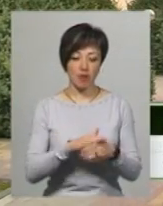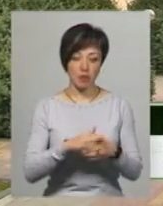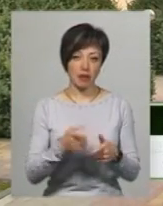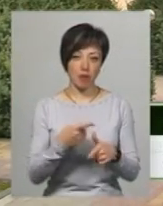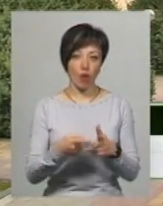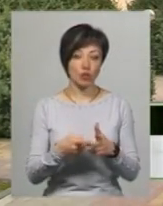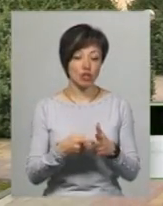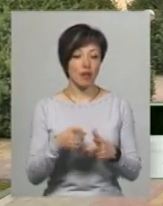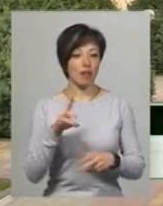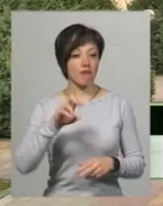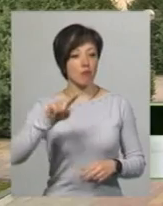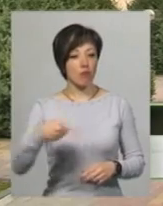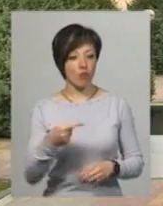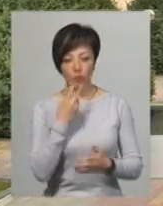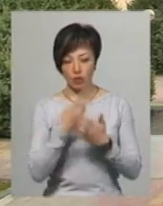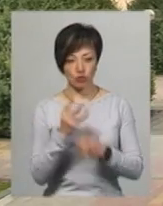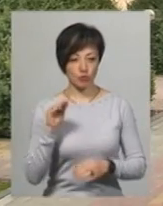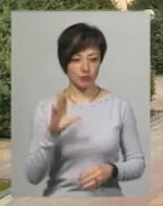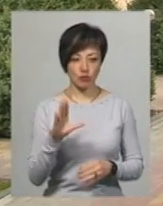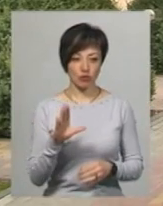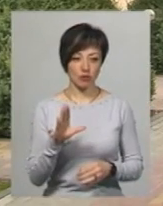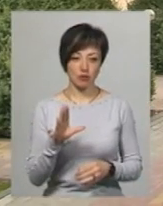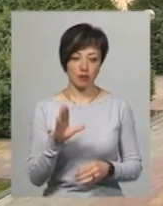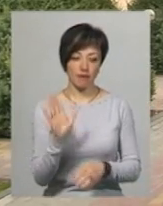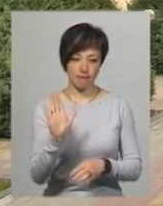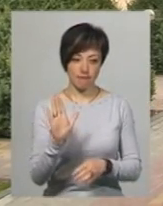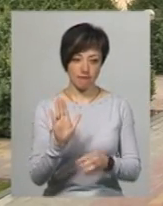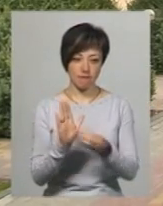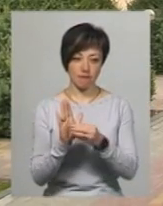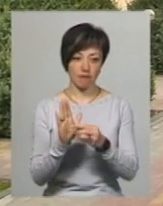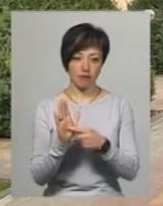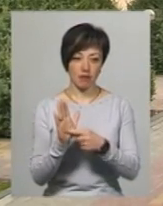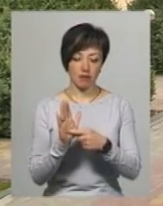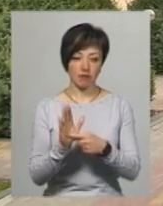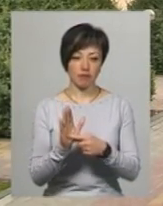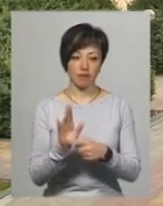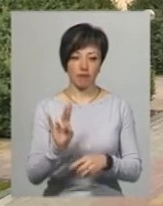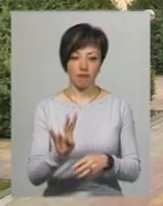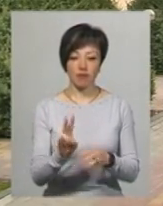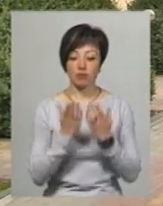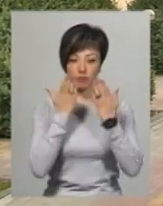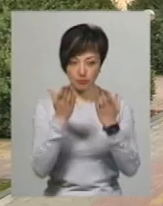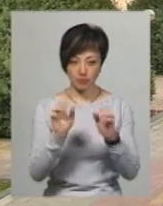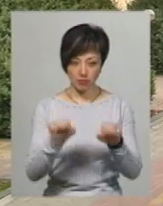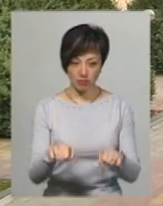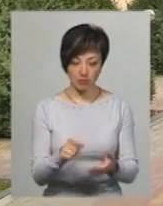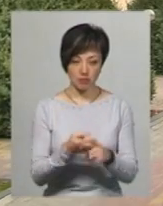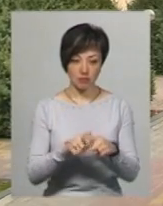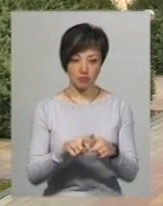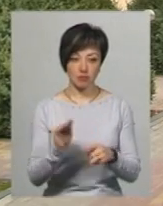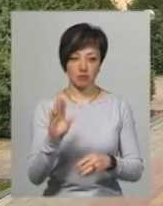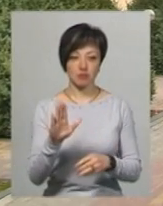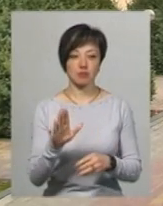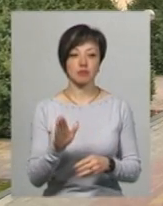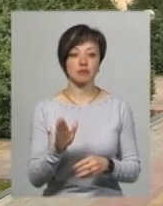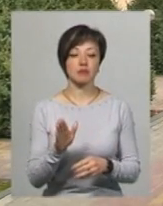'я, отчество, на вимогу придявляє посвідчення, не випускаючи його з рук, дає можливість ознайомитися з містом викладного посвідчення,